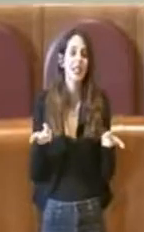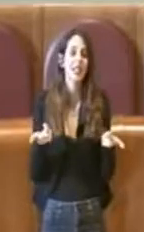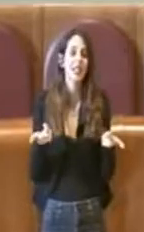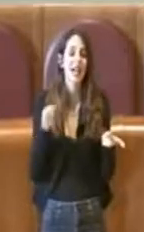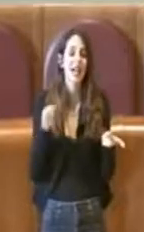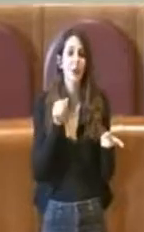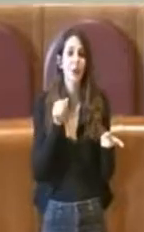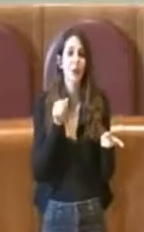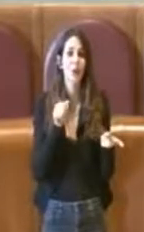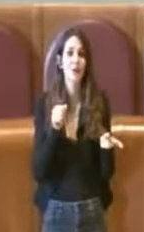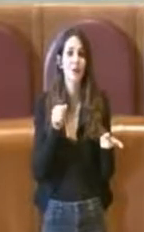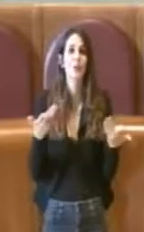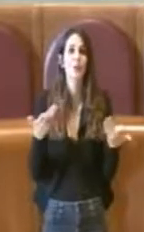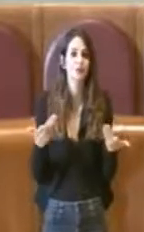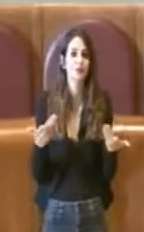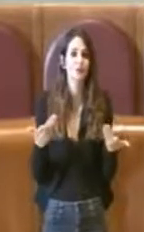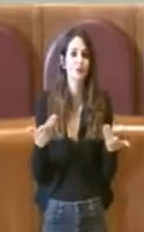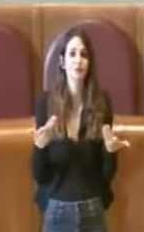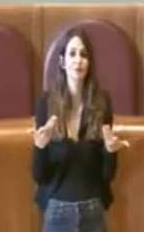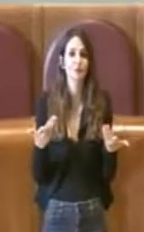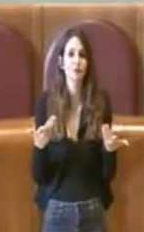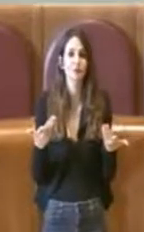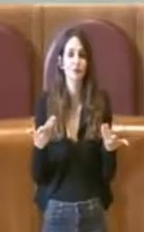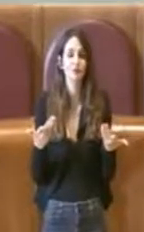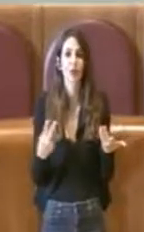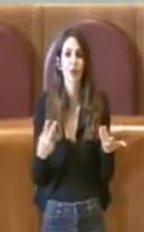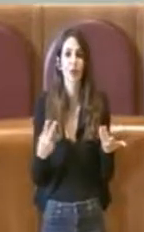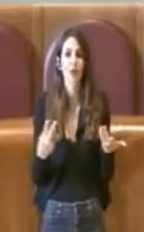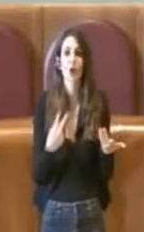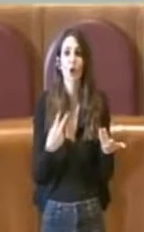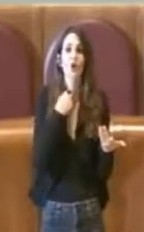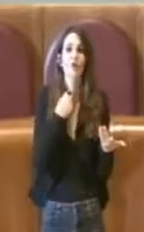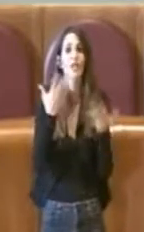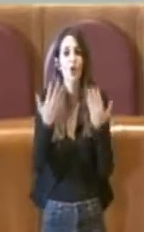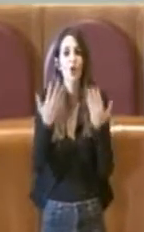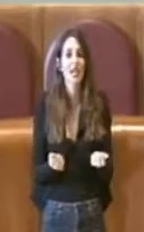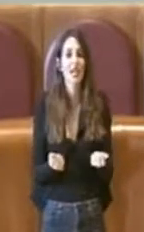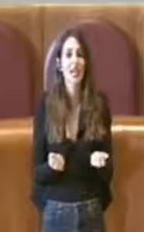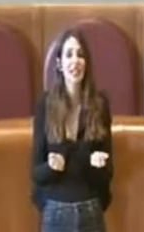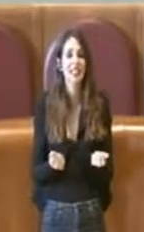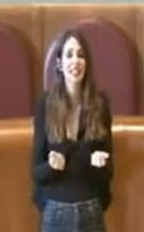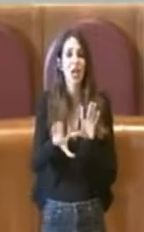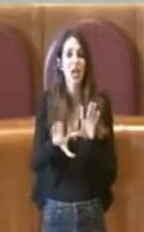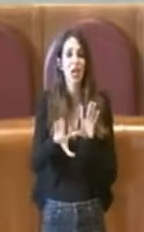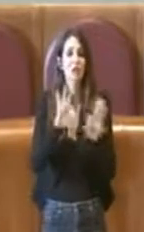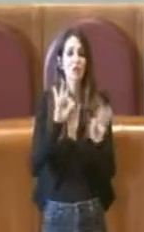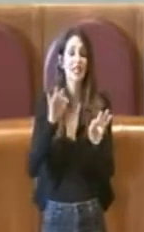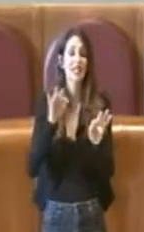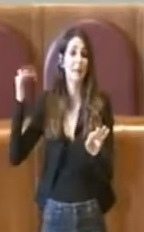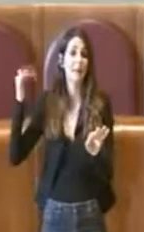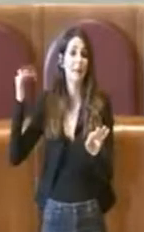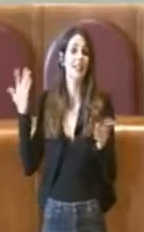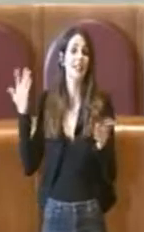decisioni su atti intrapresi nel passato.